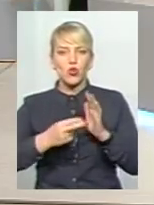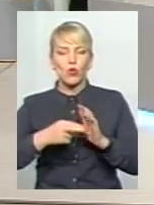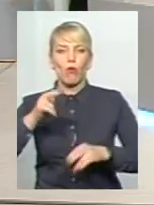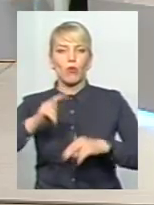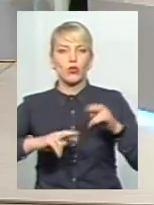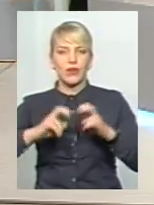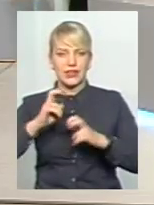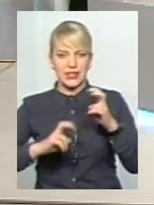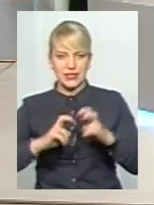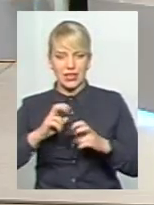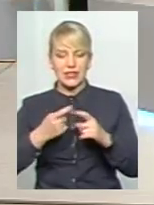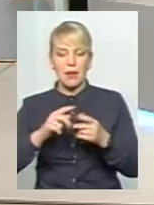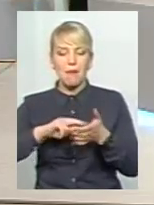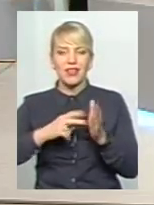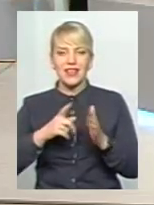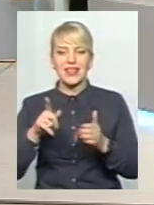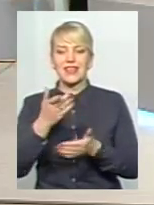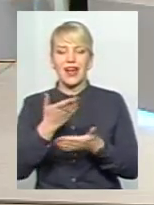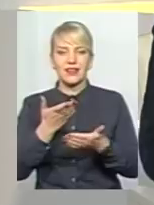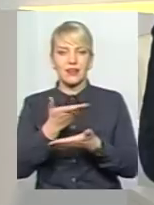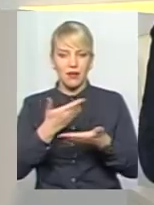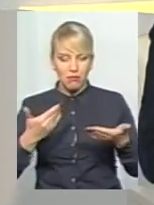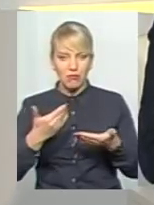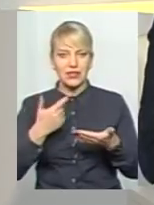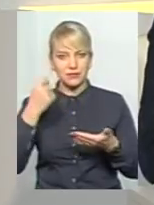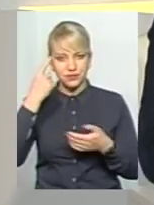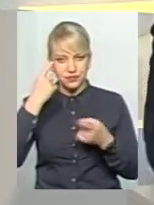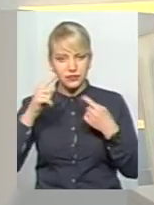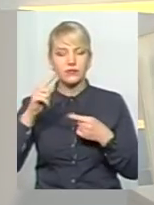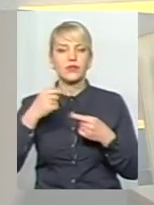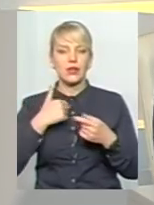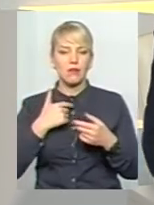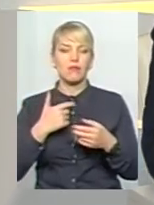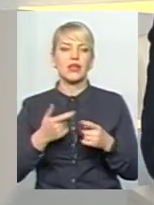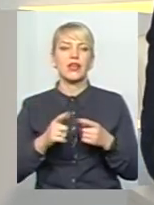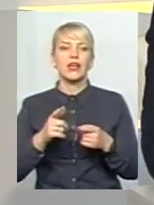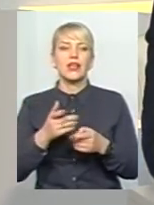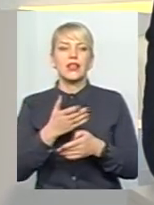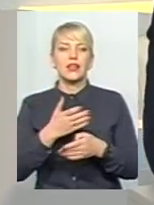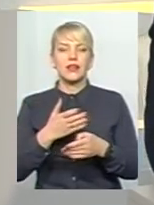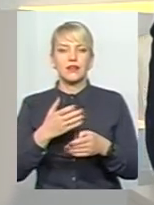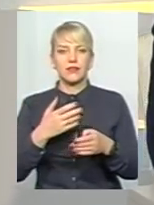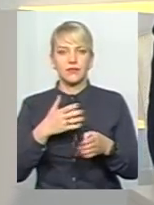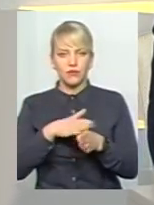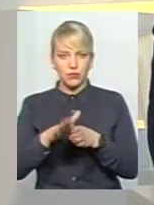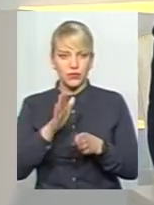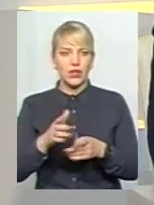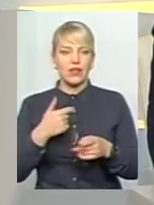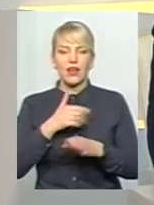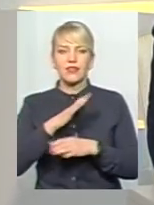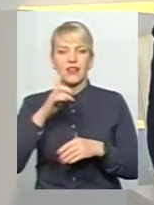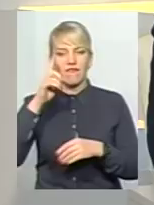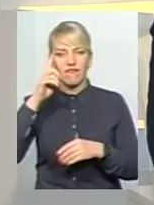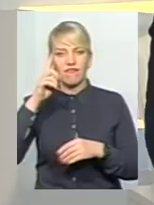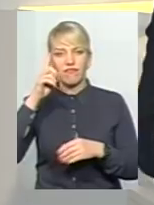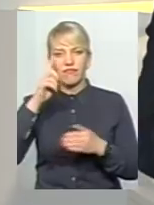не збилися з нього на день. І ми не працюємо з інвесторами, ми не віримо, скажімо, я не вірив взагалі в будь-яку перспективу